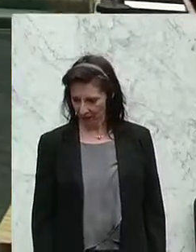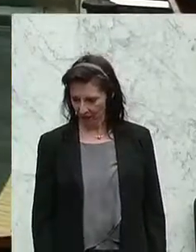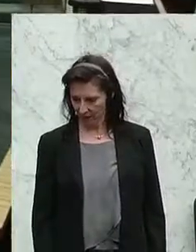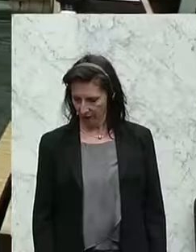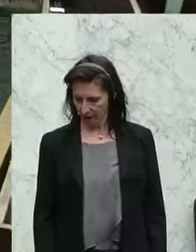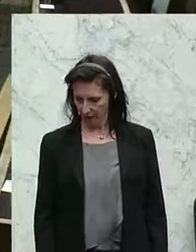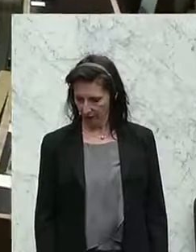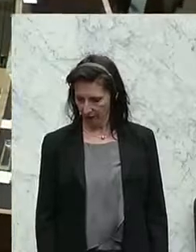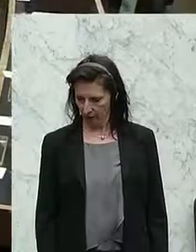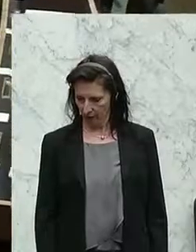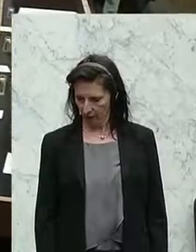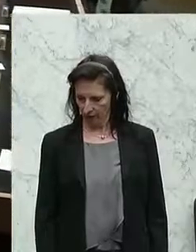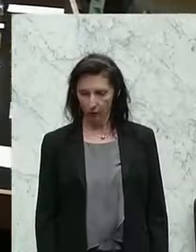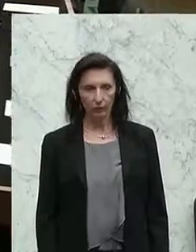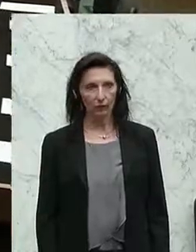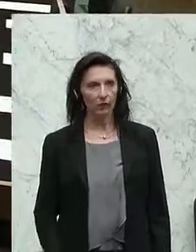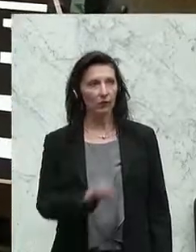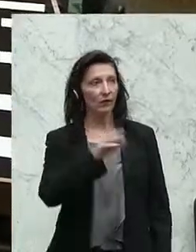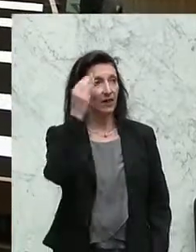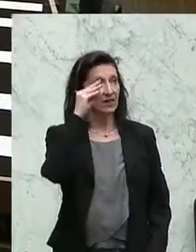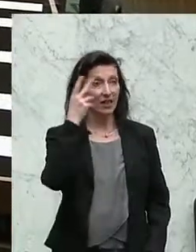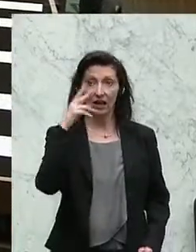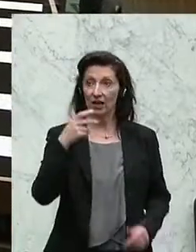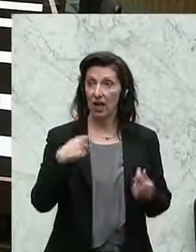vom Wissenschaftssprecher der FPÖ, Andreas Karlsberg. Und die Vorstellung.